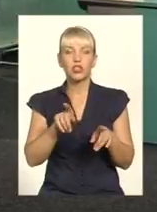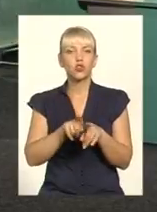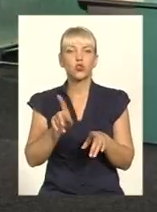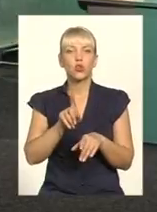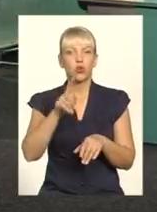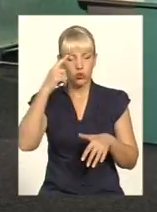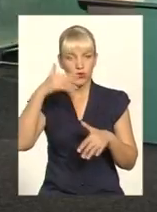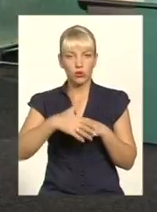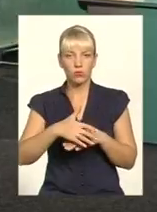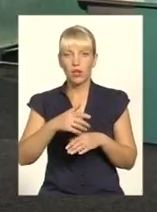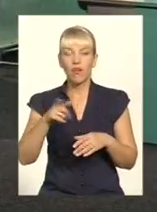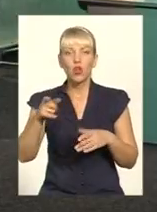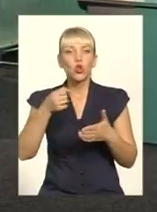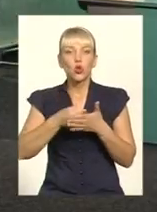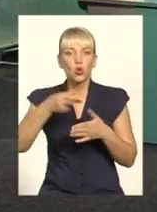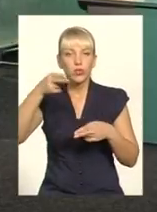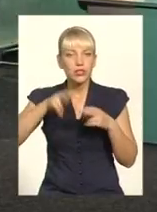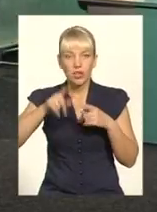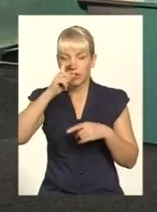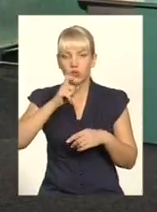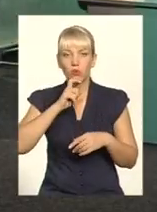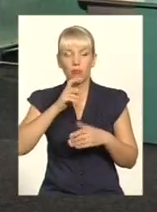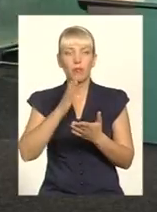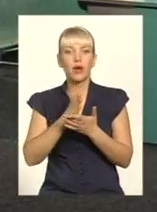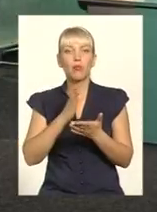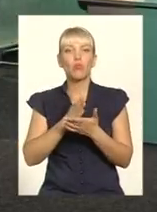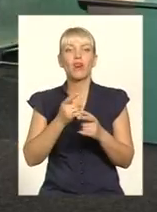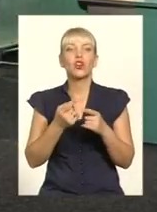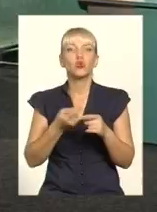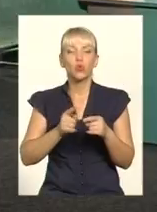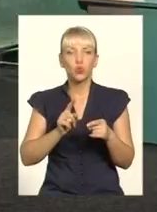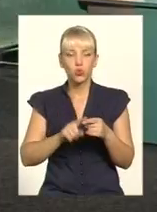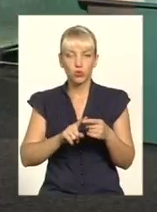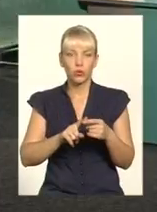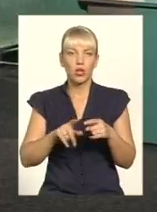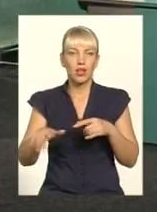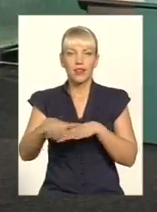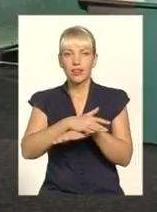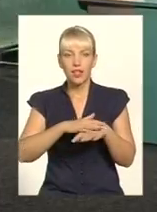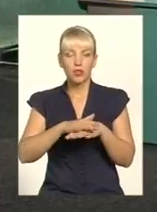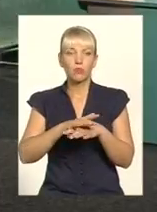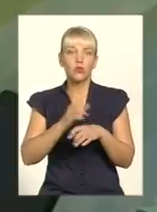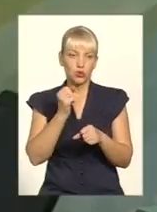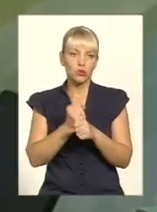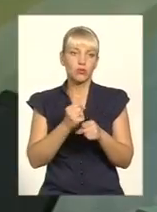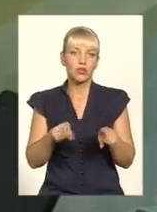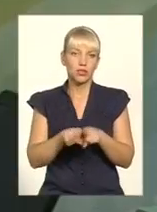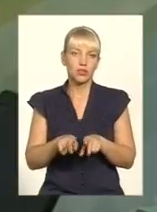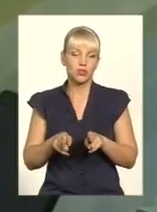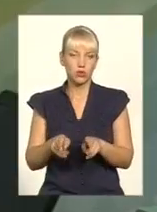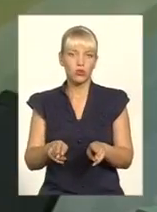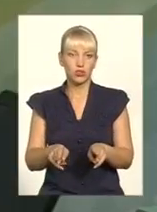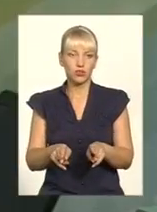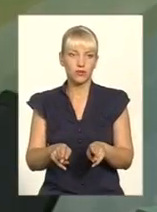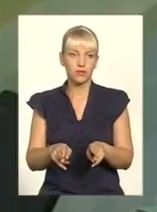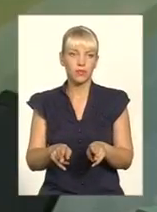вона до кінця не усвідомлювала, перебуваючи в цьому натовпі, цих імпульсивних діях, які спричинили отакий злочин, що